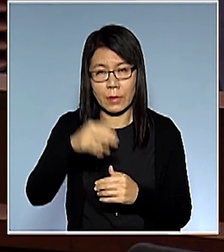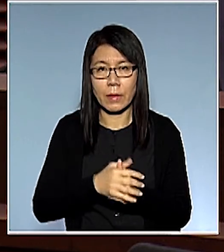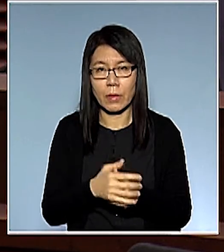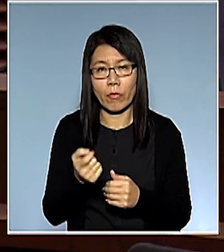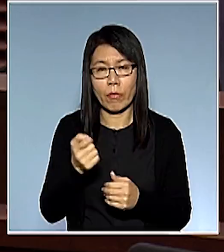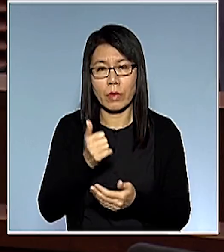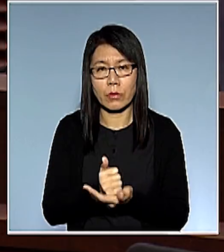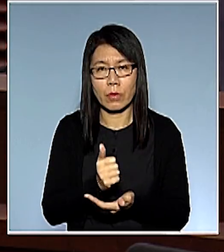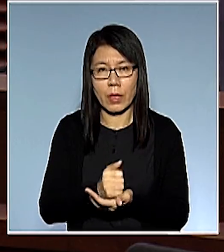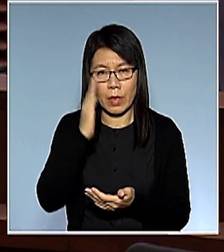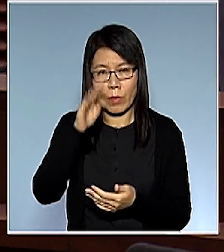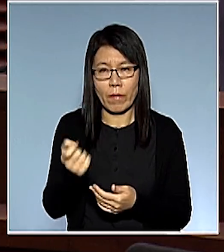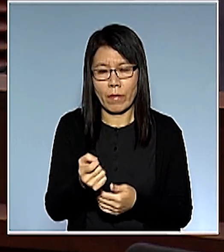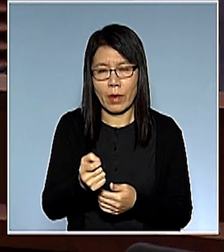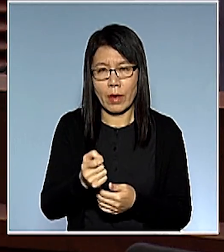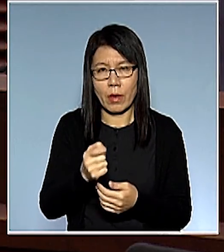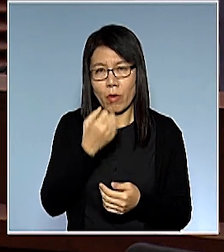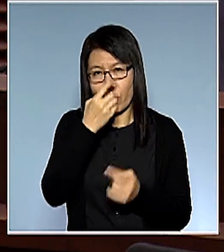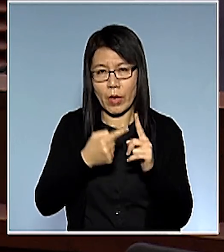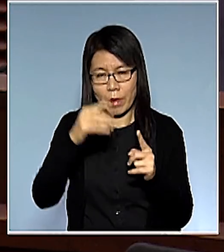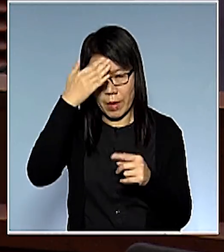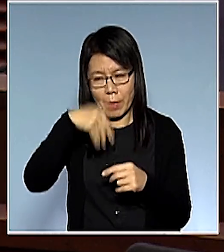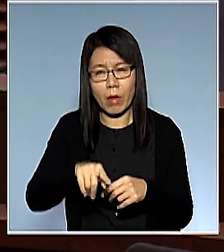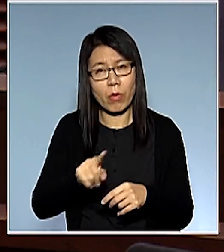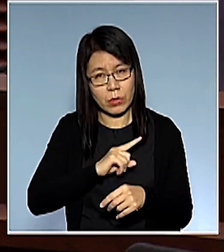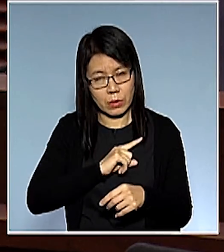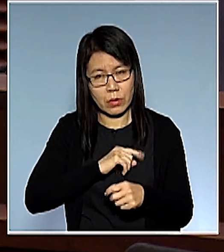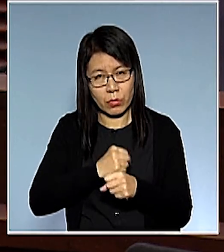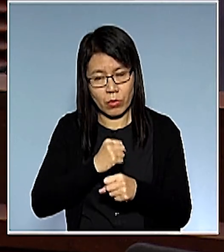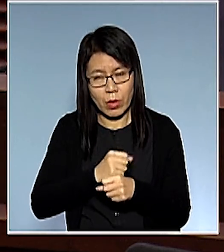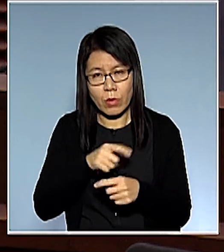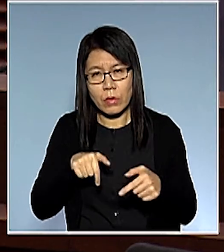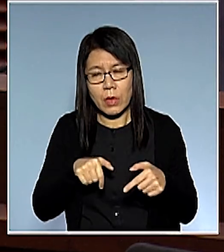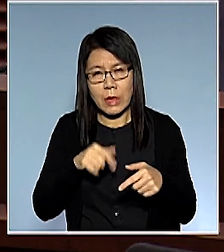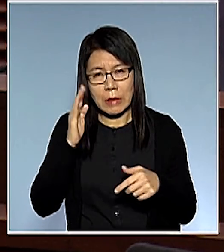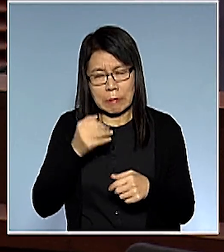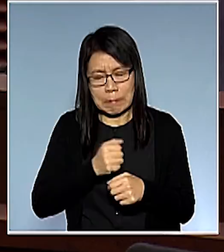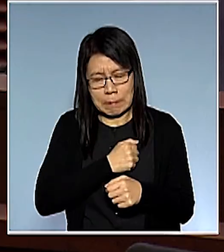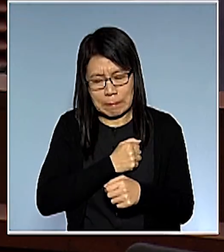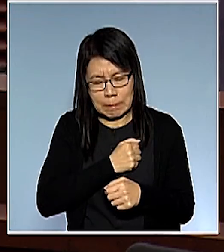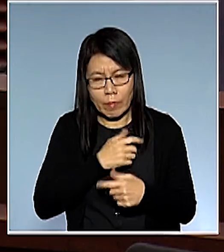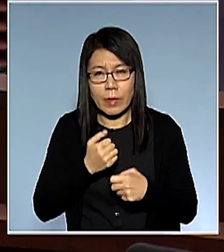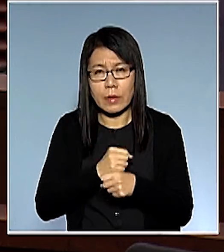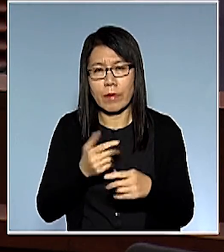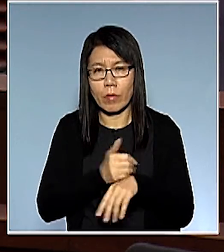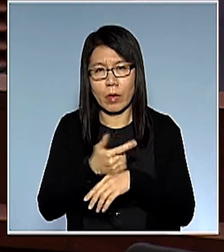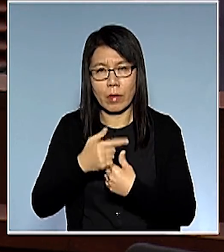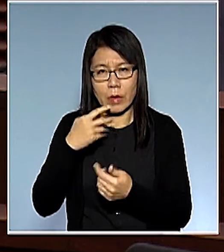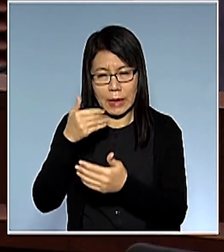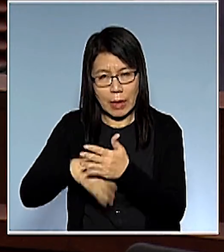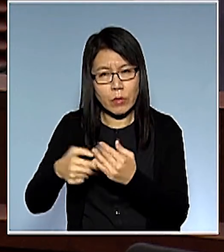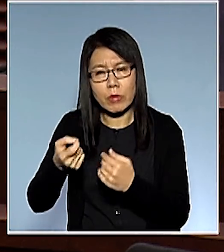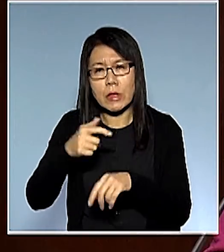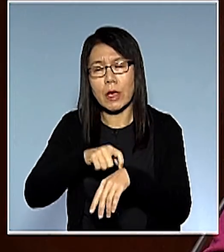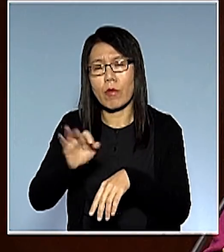下我希望我們盡快在市民明白到我們做的有苦心我們不會減低我們監察市府的機會做時間我們只是增加個效率